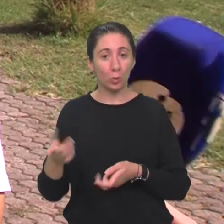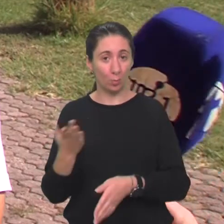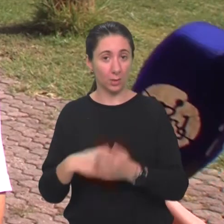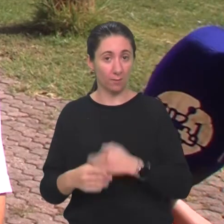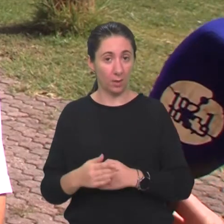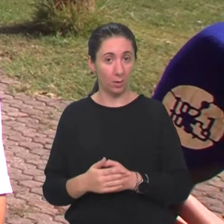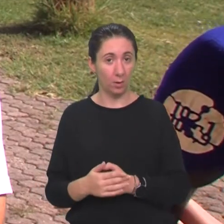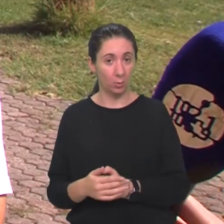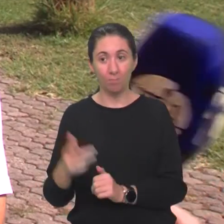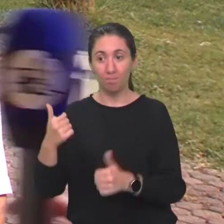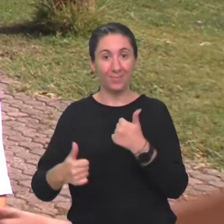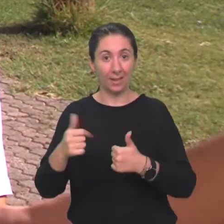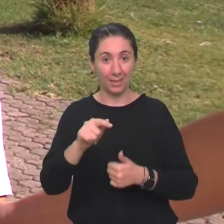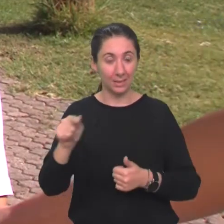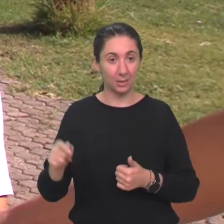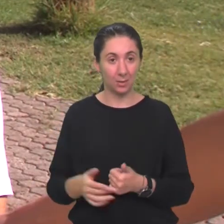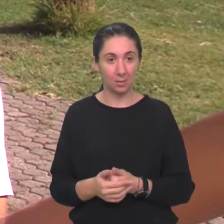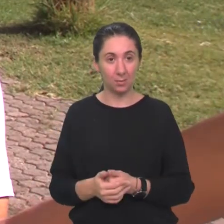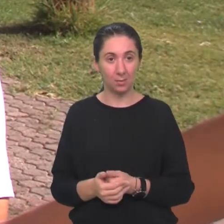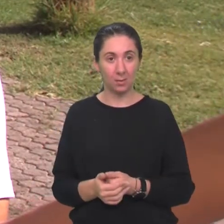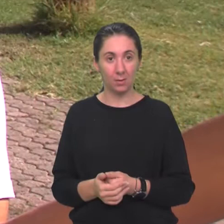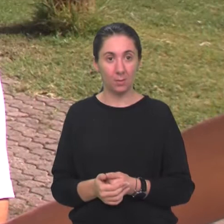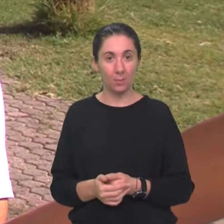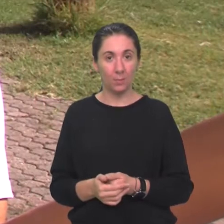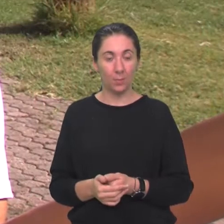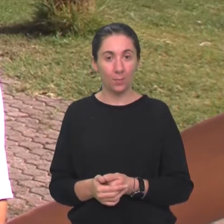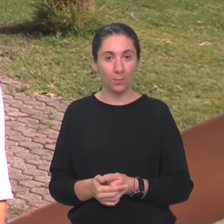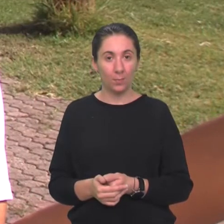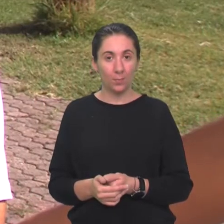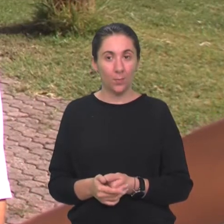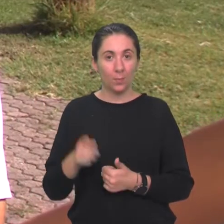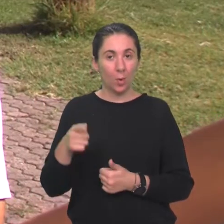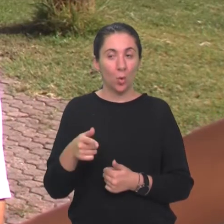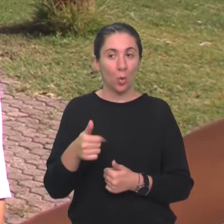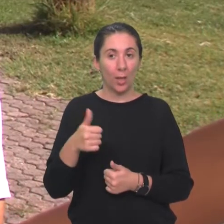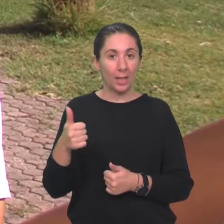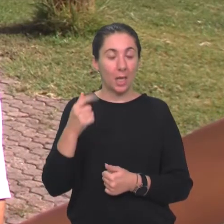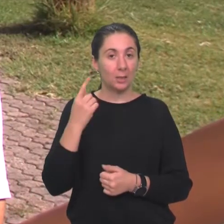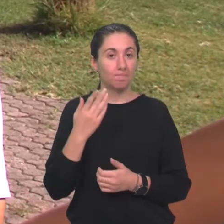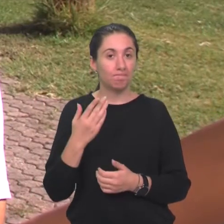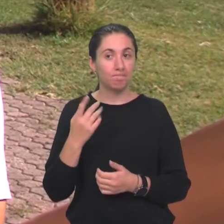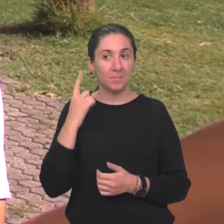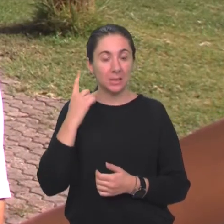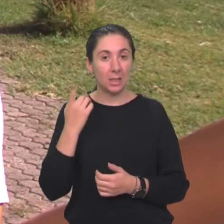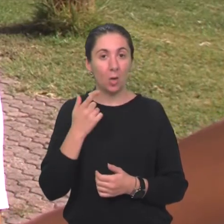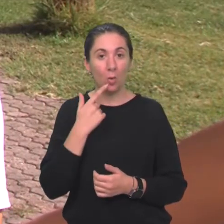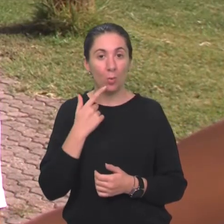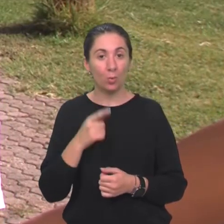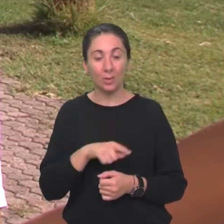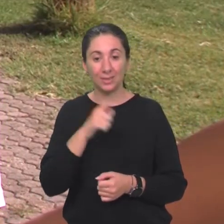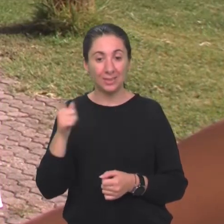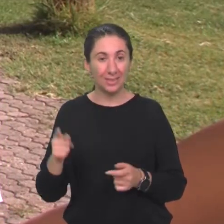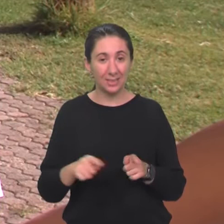invaliditetom? Evo, natjecateljima. Pa, znači, to je jedan znak koji cijelo vrijeme se